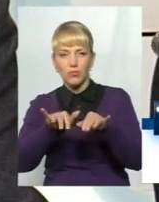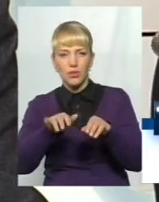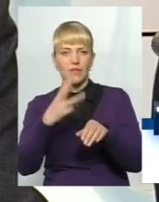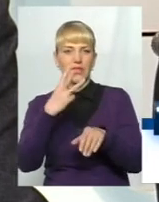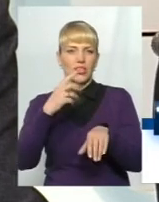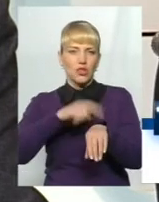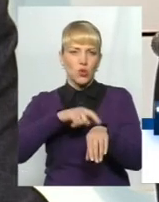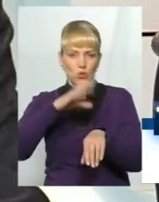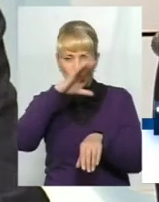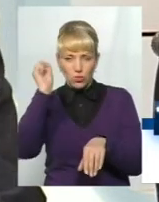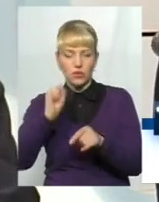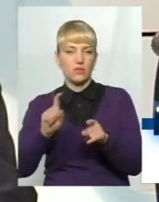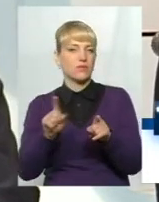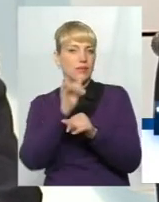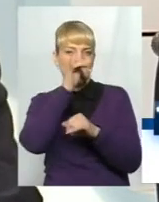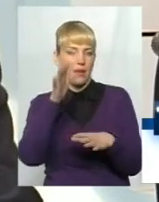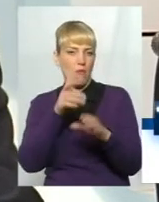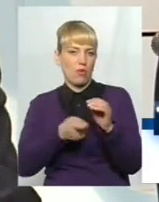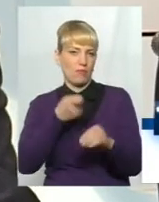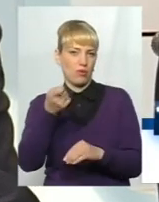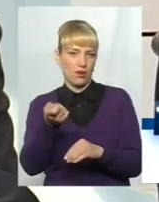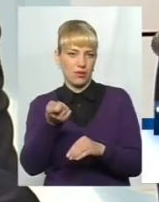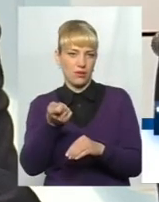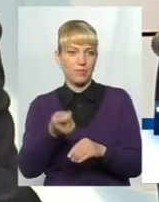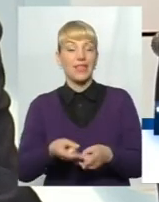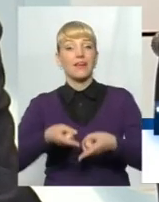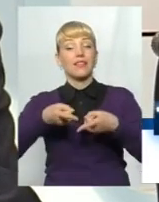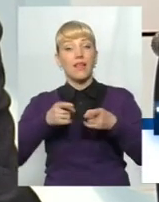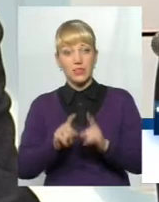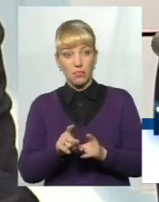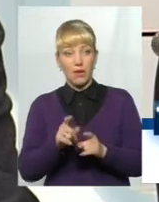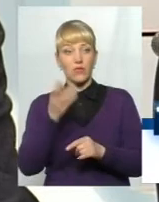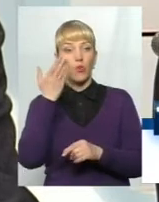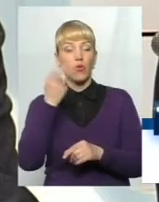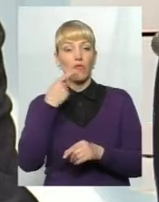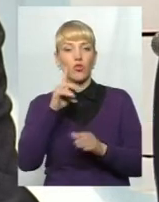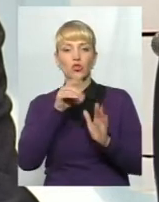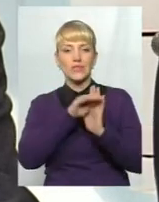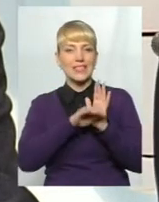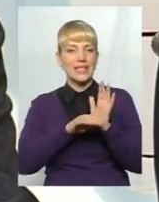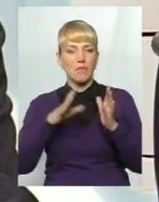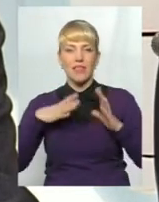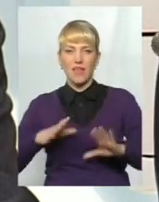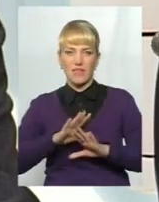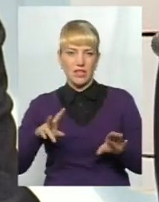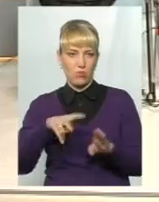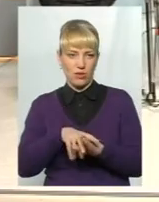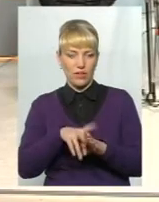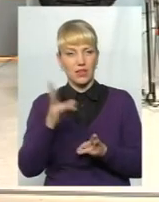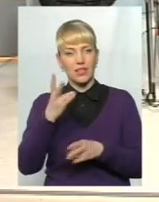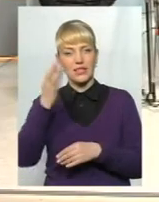заповнити, не могли подати. І, ну, насправді, коли кажуть, що система не витримує навантаження, хочеться згадати